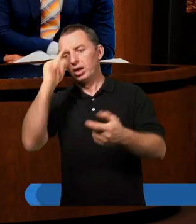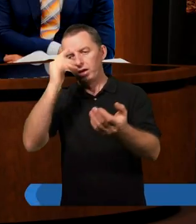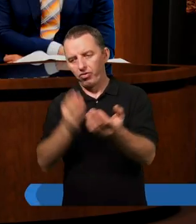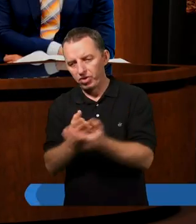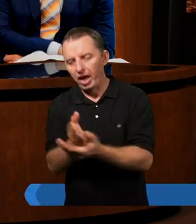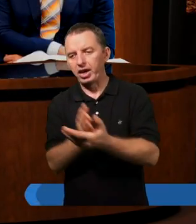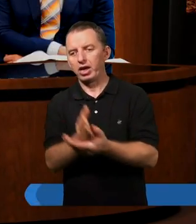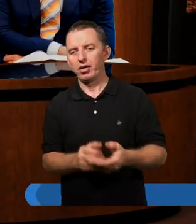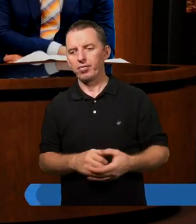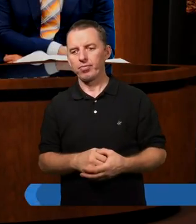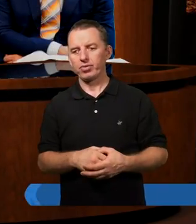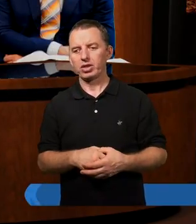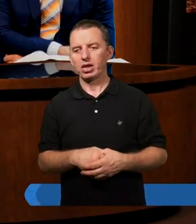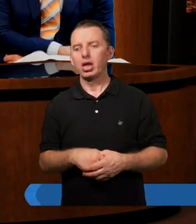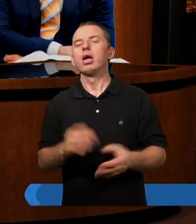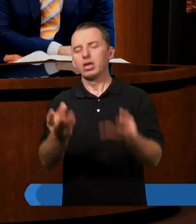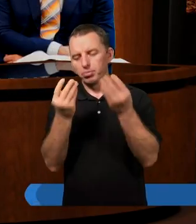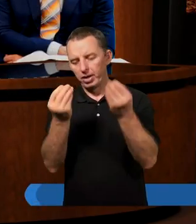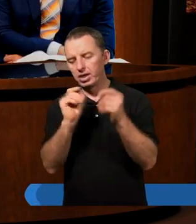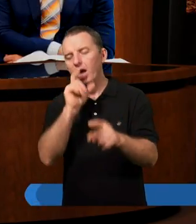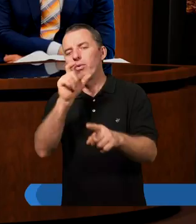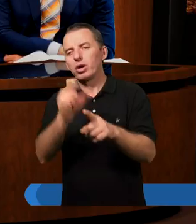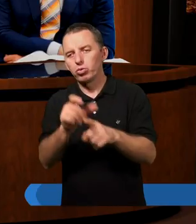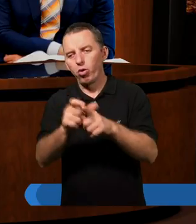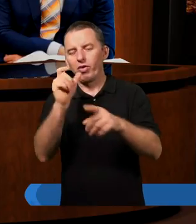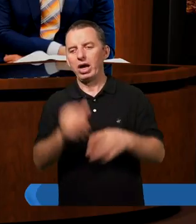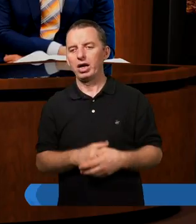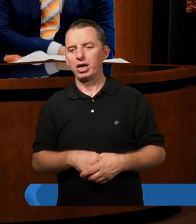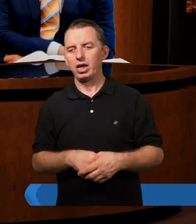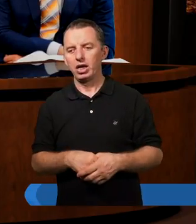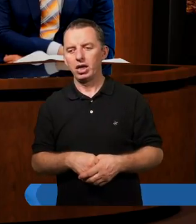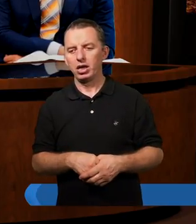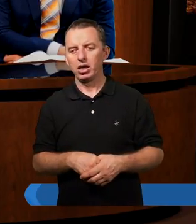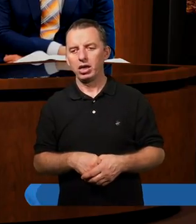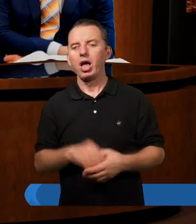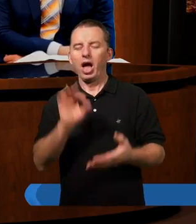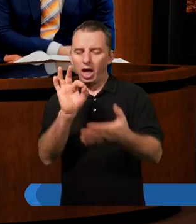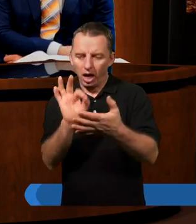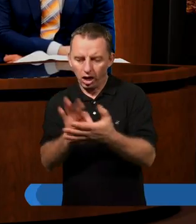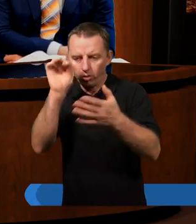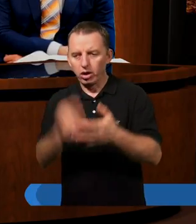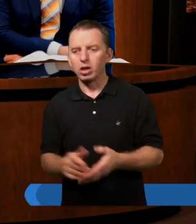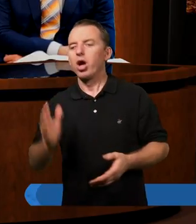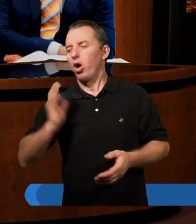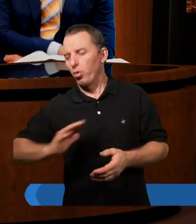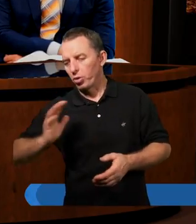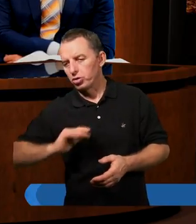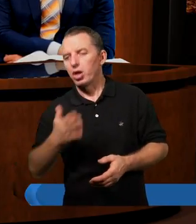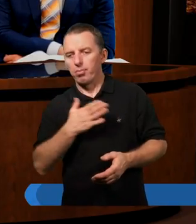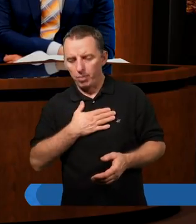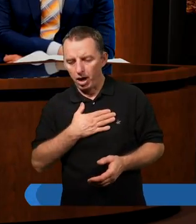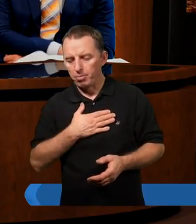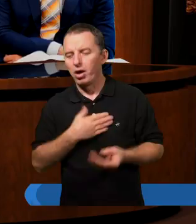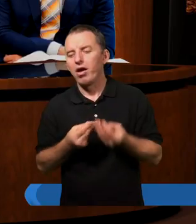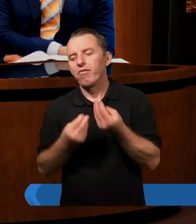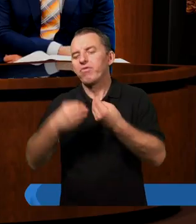wiary oczywiście. Wspaniałe słowa tak jest. Tu akuratnie obchodzimy tą wielką